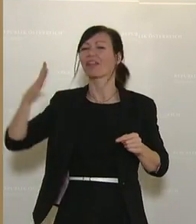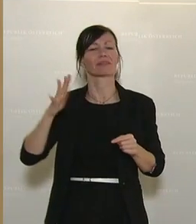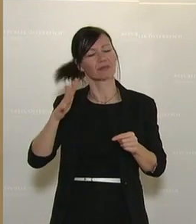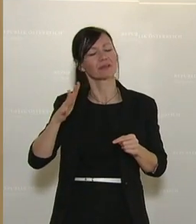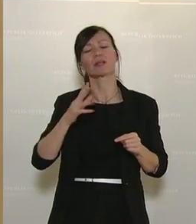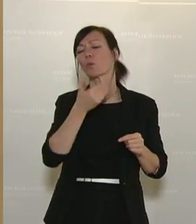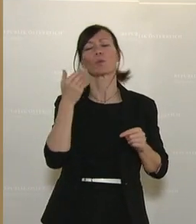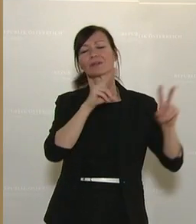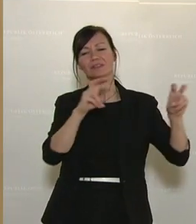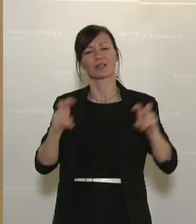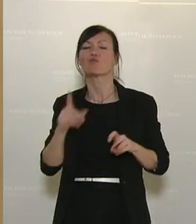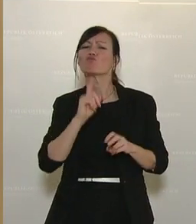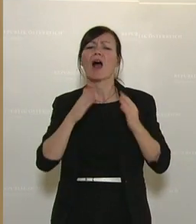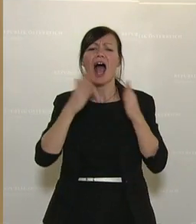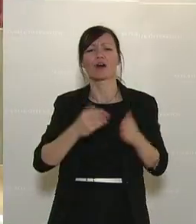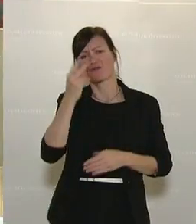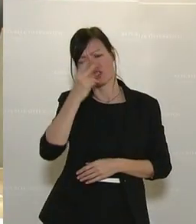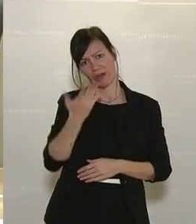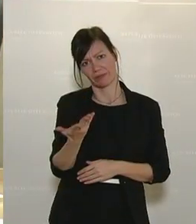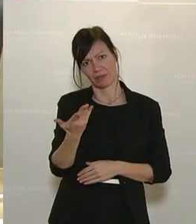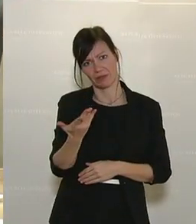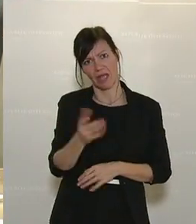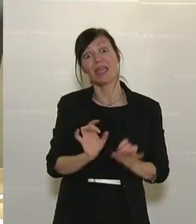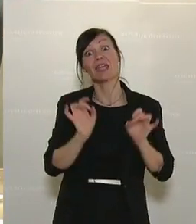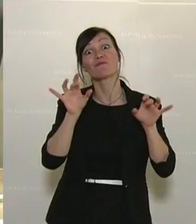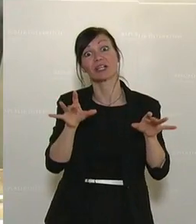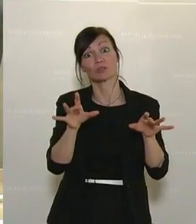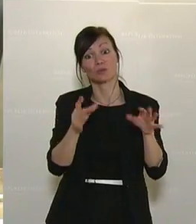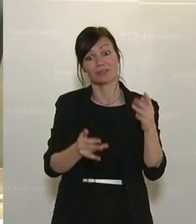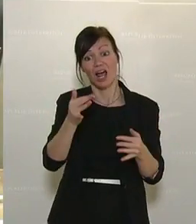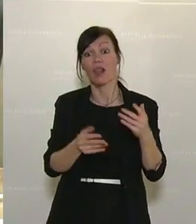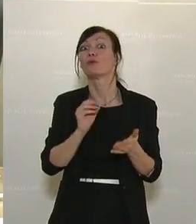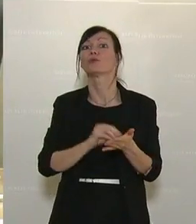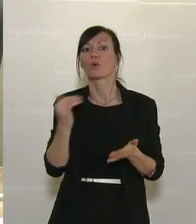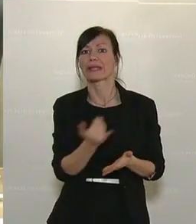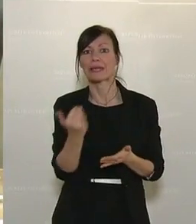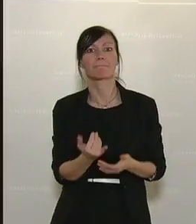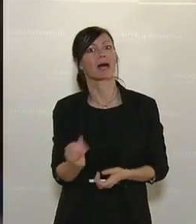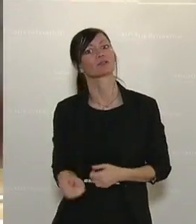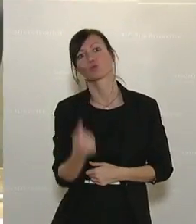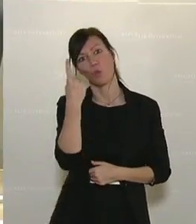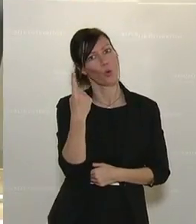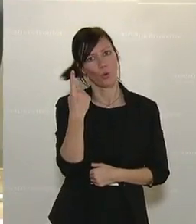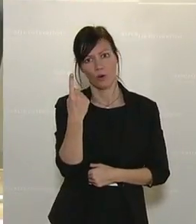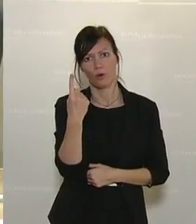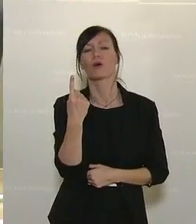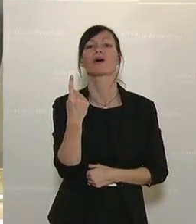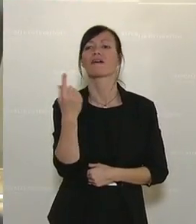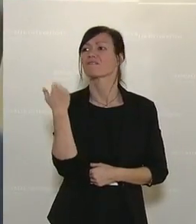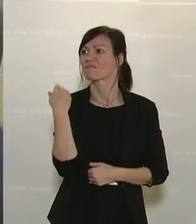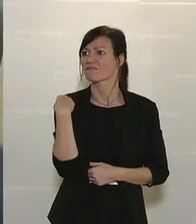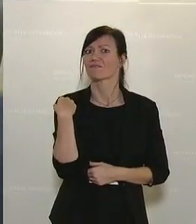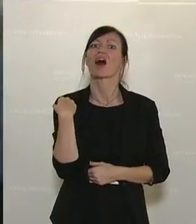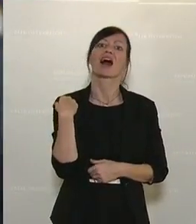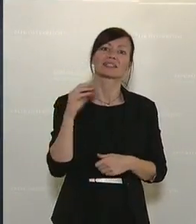Zuallererst, die Infektionszahlen sind aktuell zu hoch. Wir hatten einen leichten zweiten Lockdown,